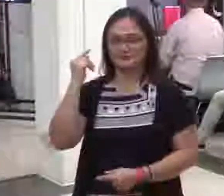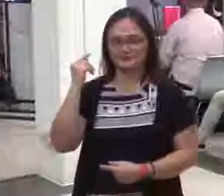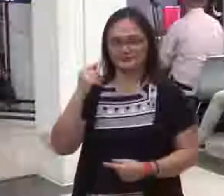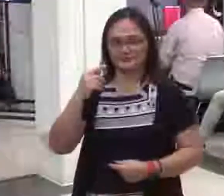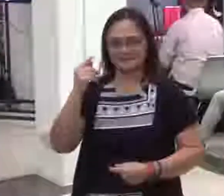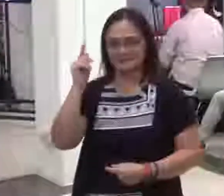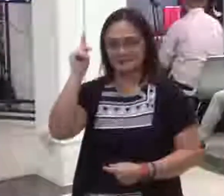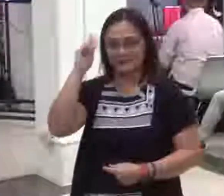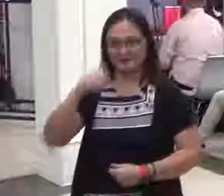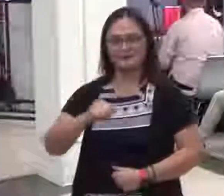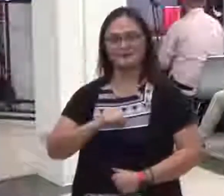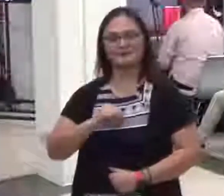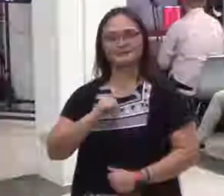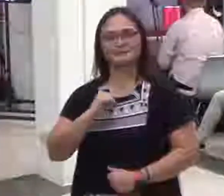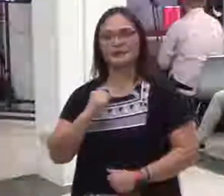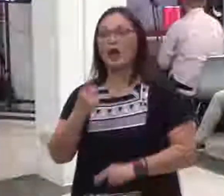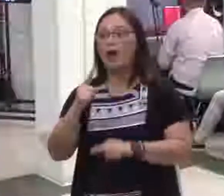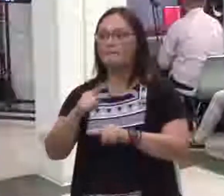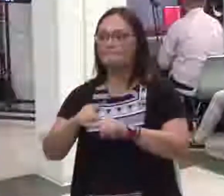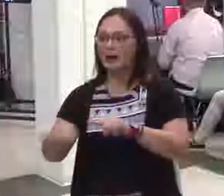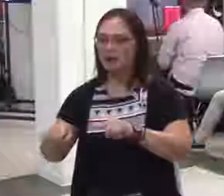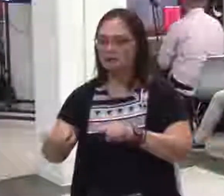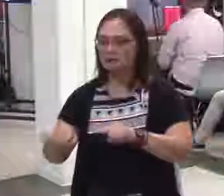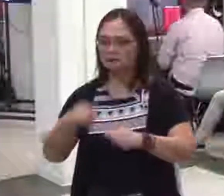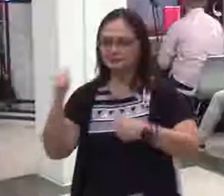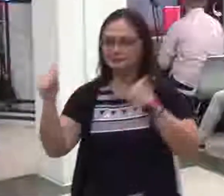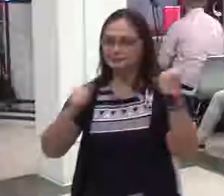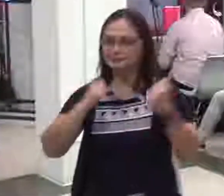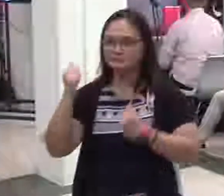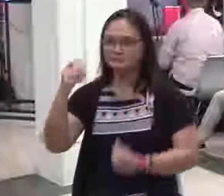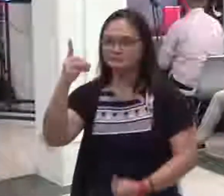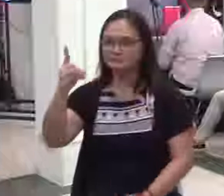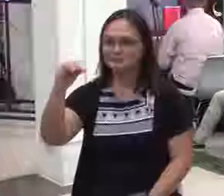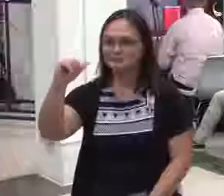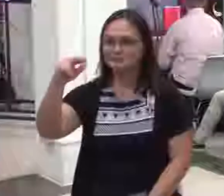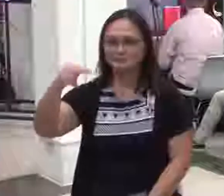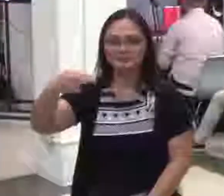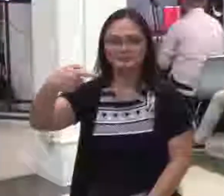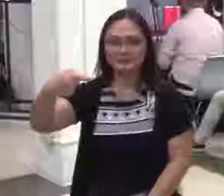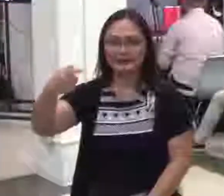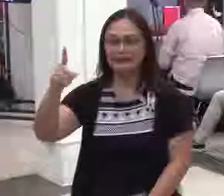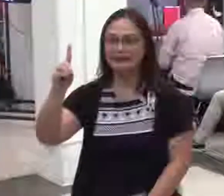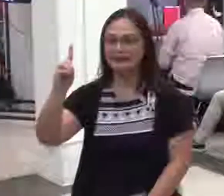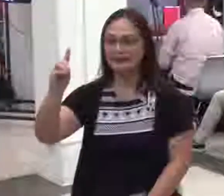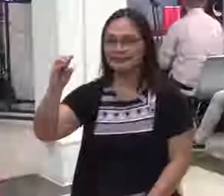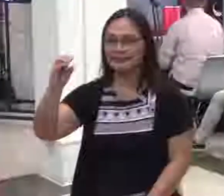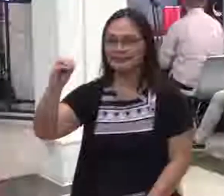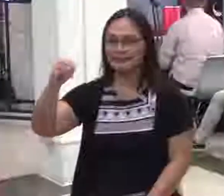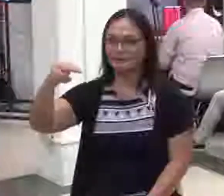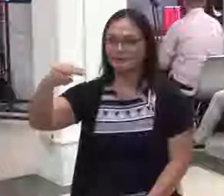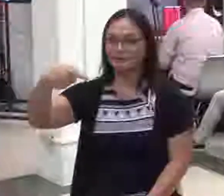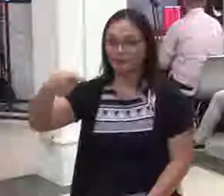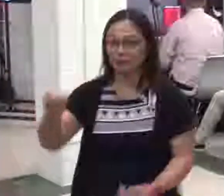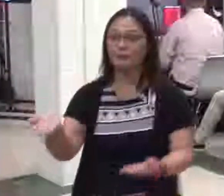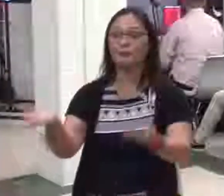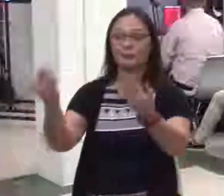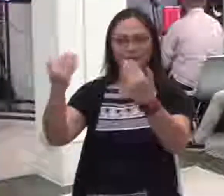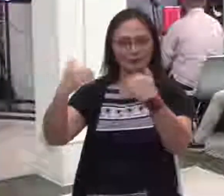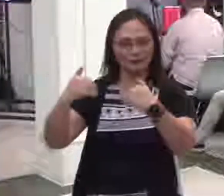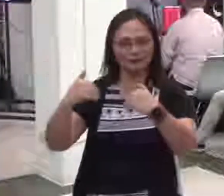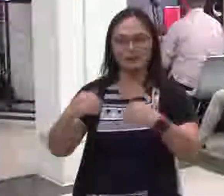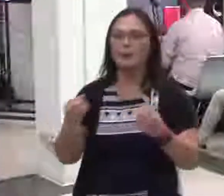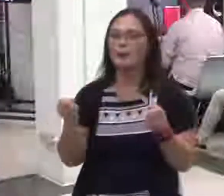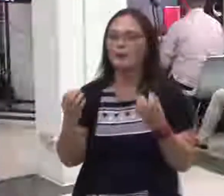sabi sa akin nung isang award kagabi alam mo Bishop ako nga natataka ba't na award ako eh sa totoo lang ina